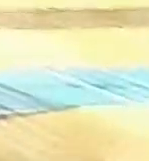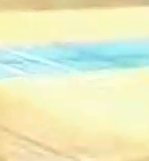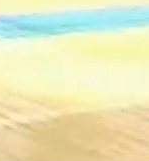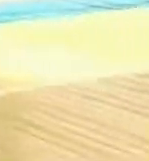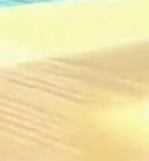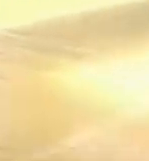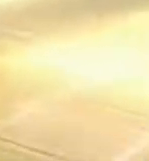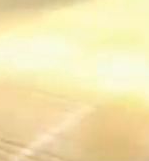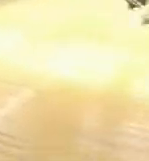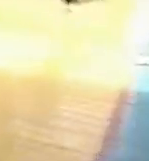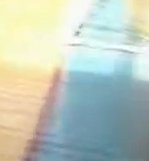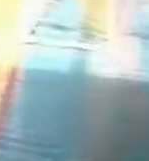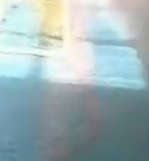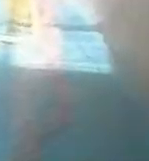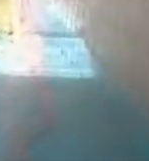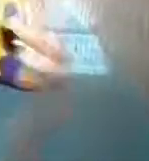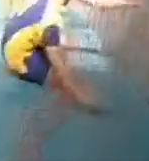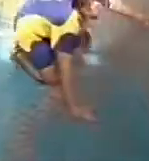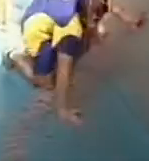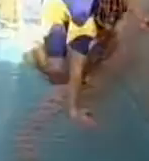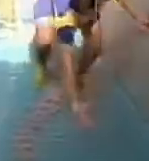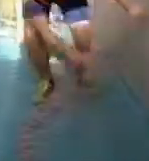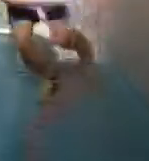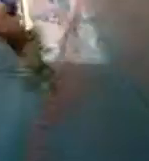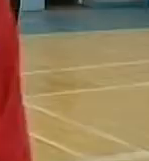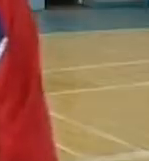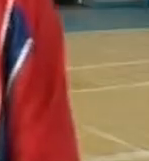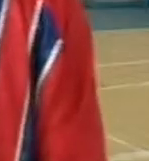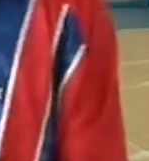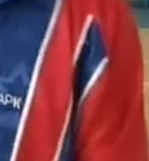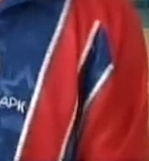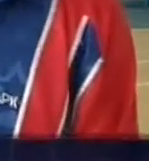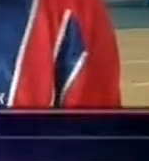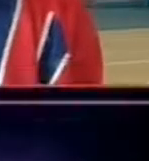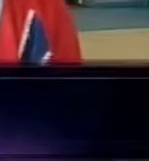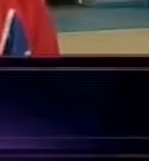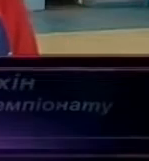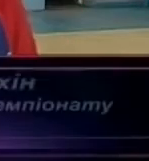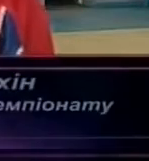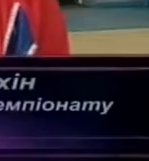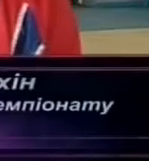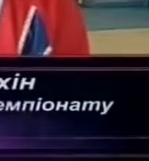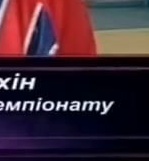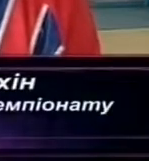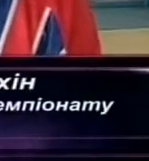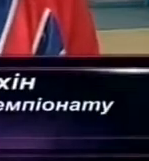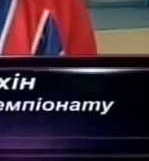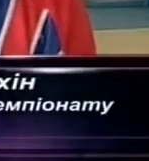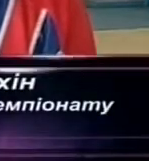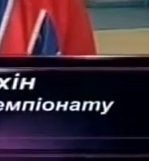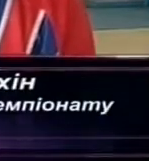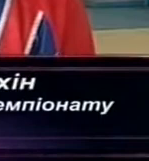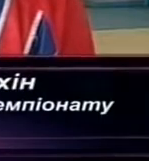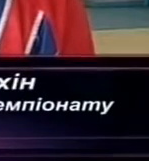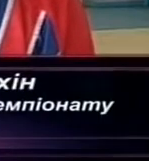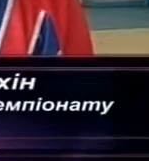наприкінці 90-х виступали у вищій лізі чемпіонату України. Команда дуже сильна, з вирішими достоинствами,